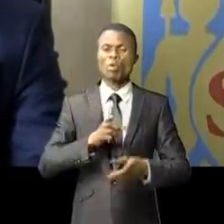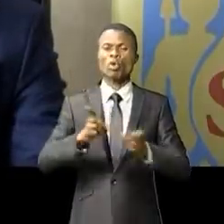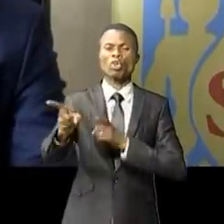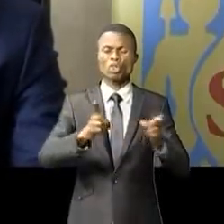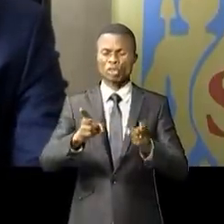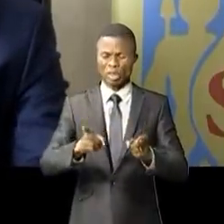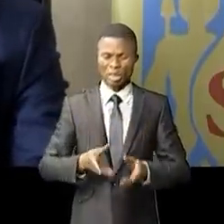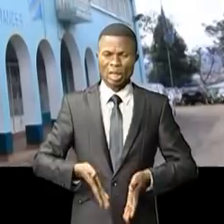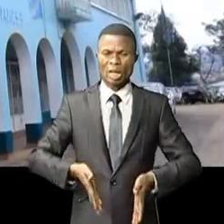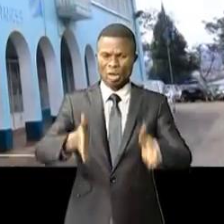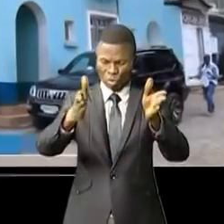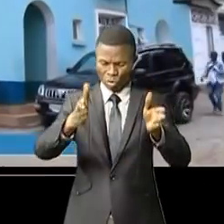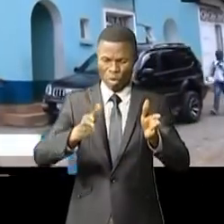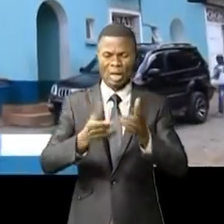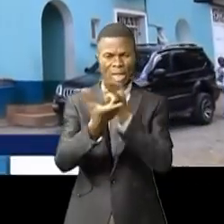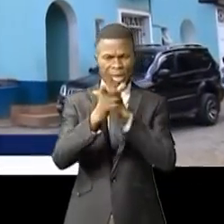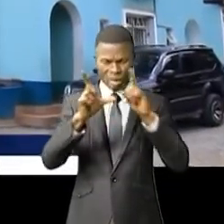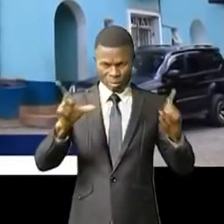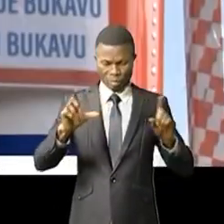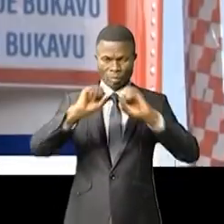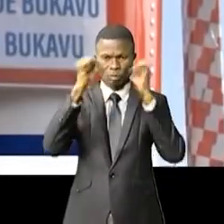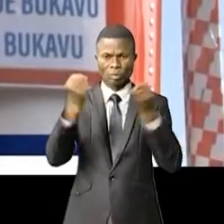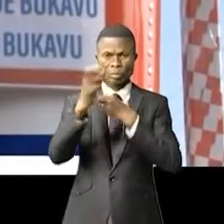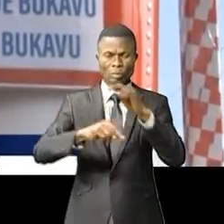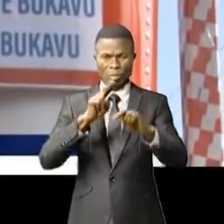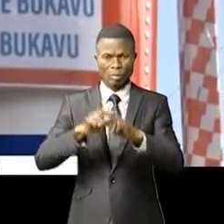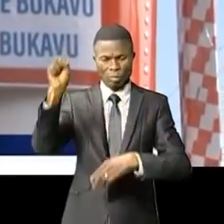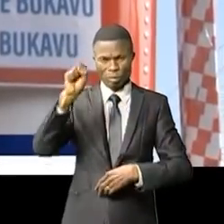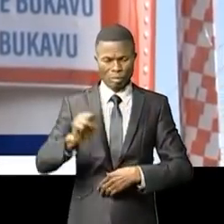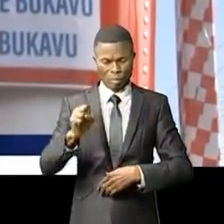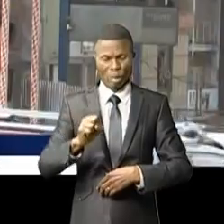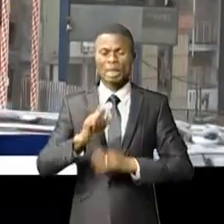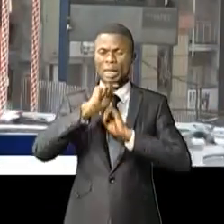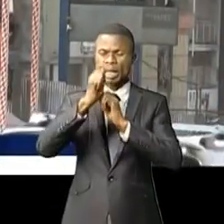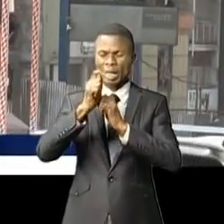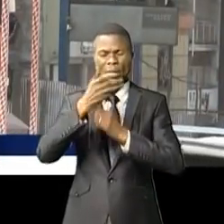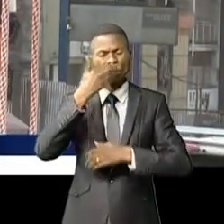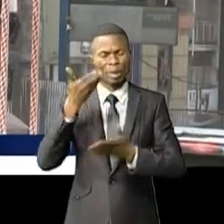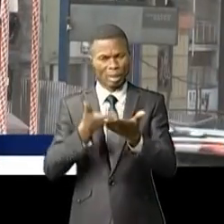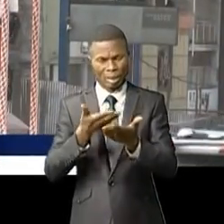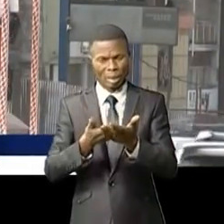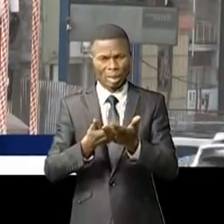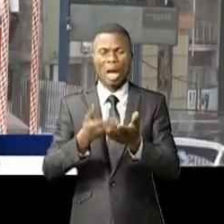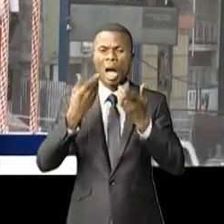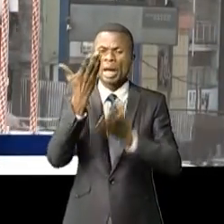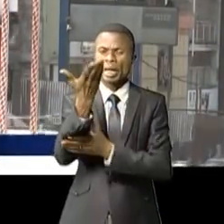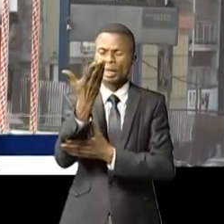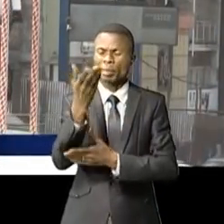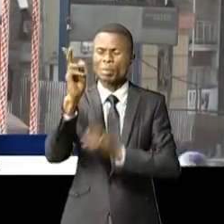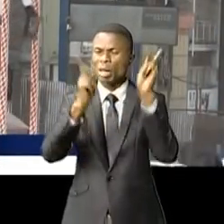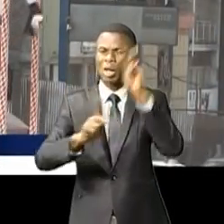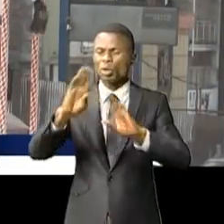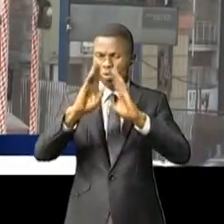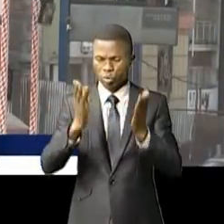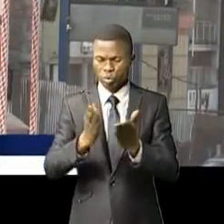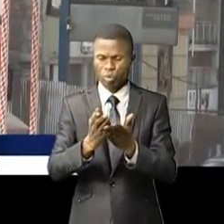de la circulation routière dans cette ville. La Société nationale d'assurance à travers cette action des grandes envergures rappelle à la population des